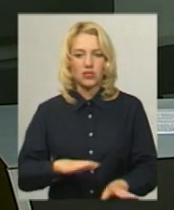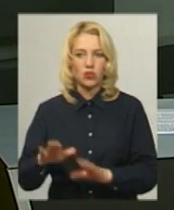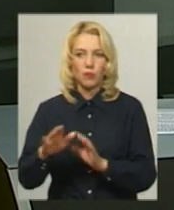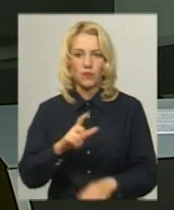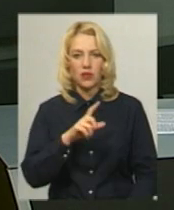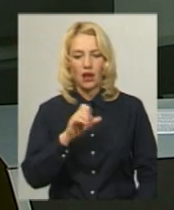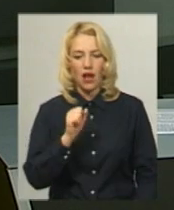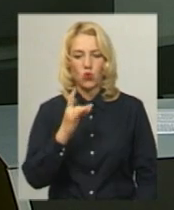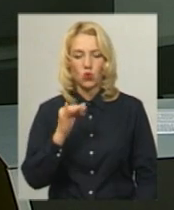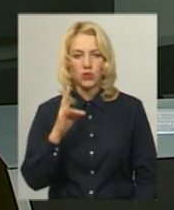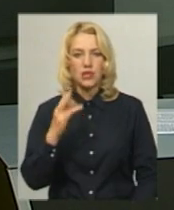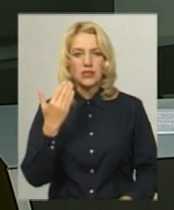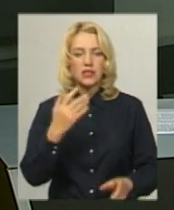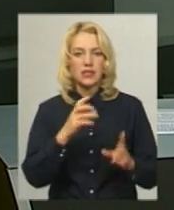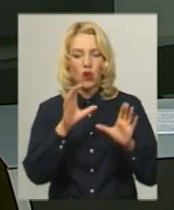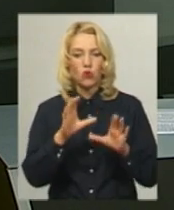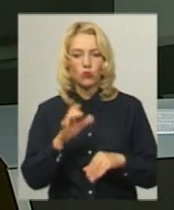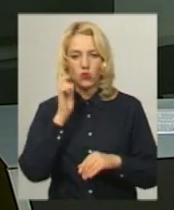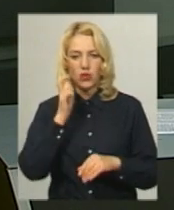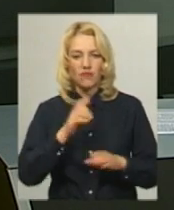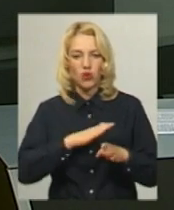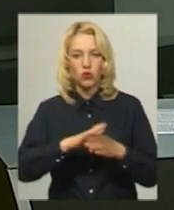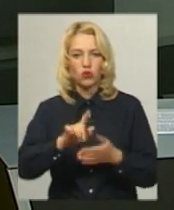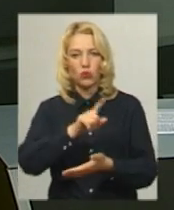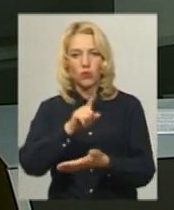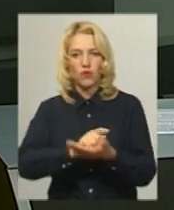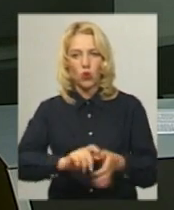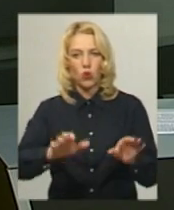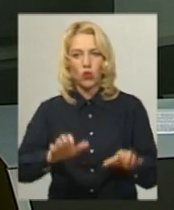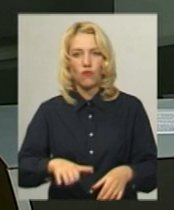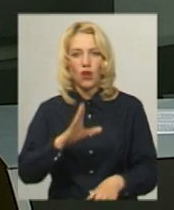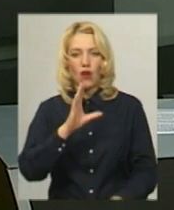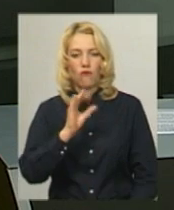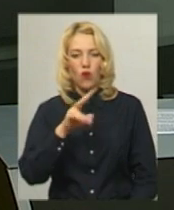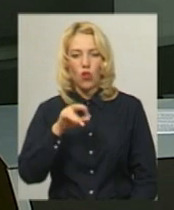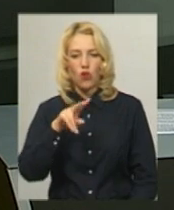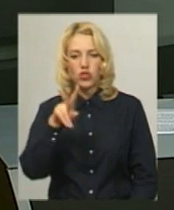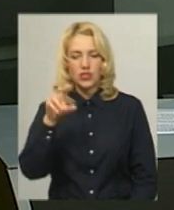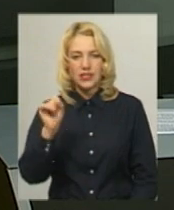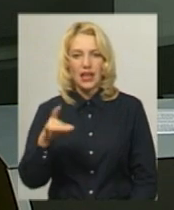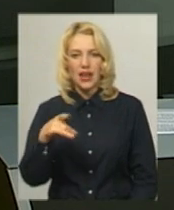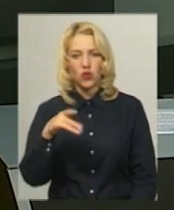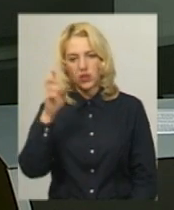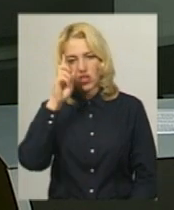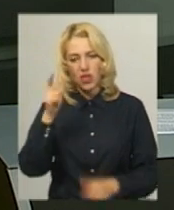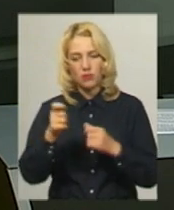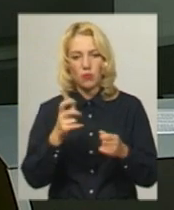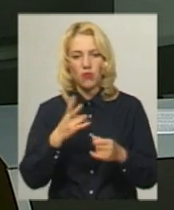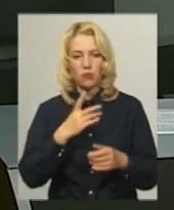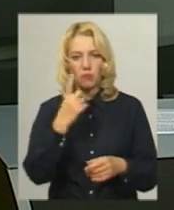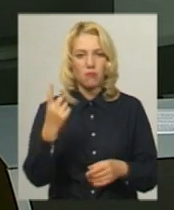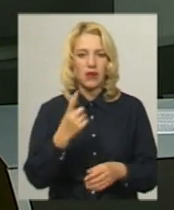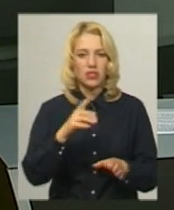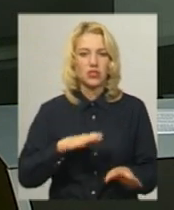Олег Карун. За законодавством України, виконуючим обов'язки голови Волочиської районної державної адміністрації, має стати перший